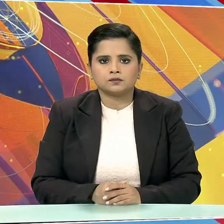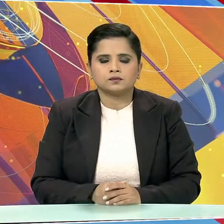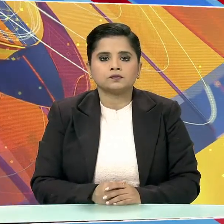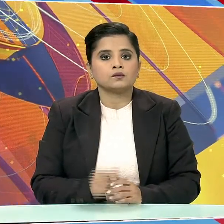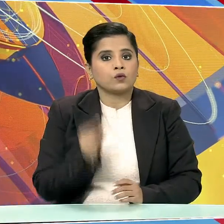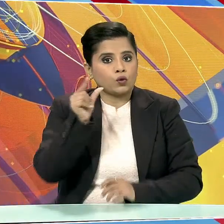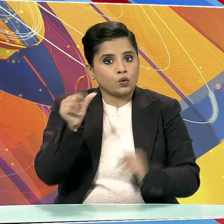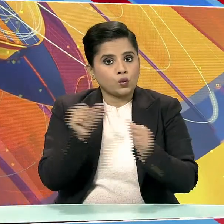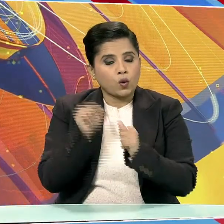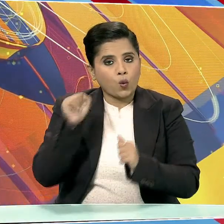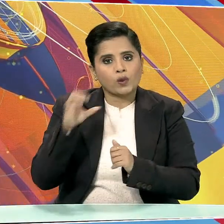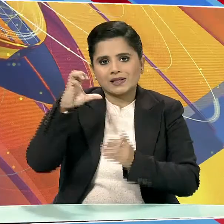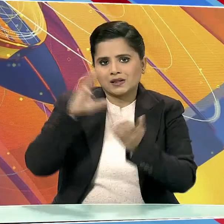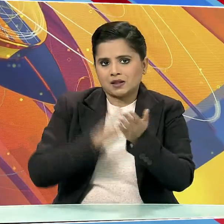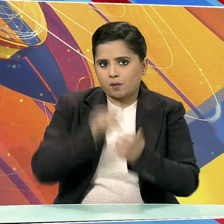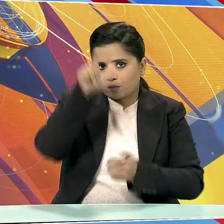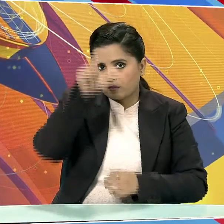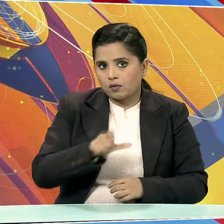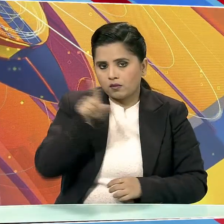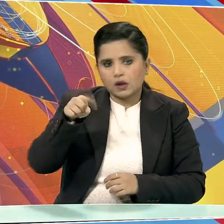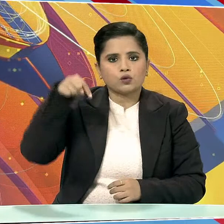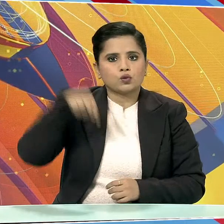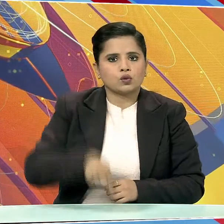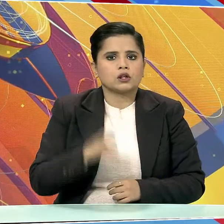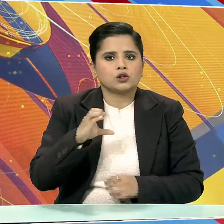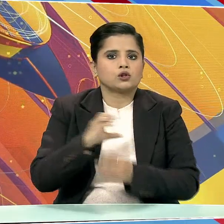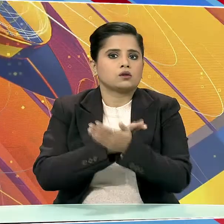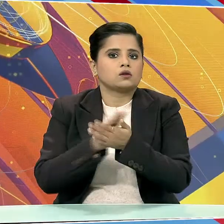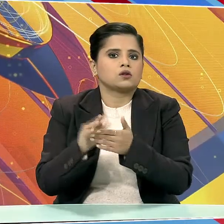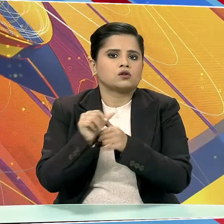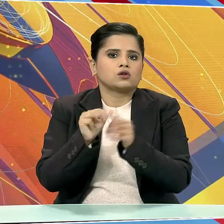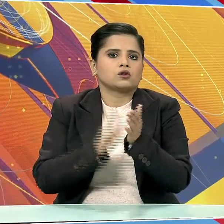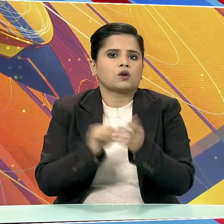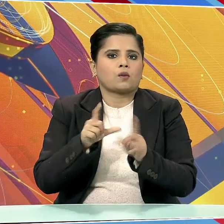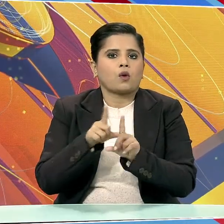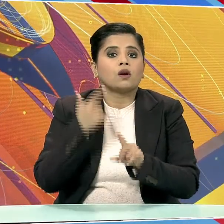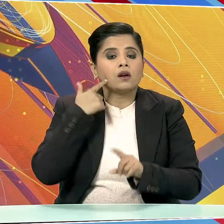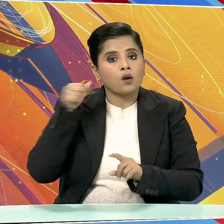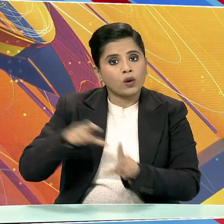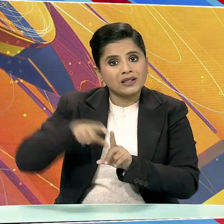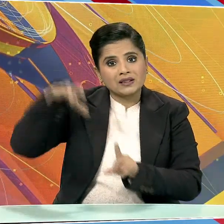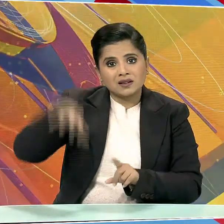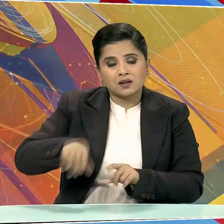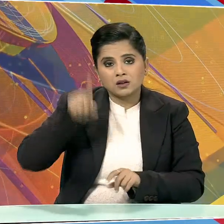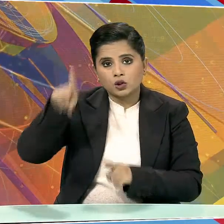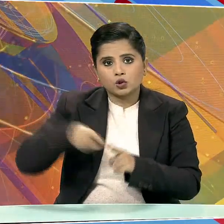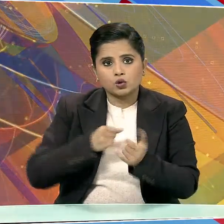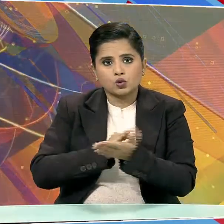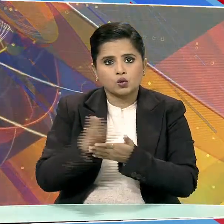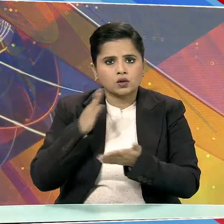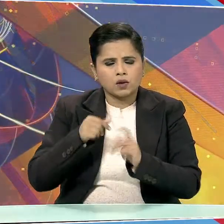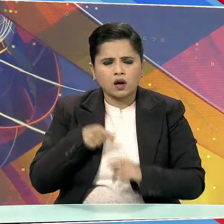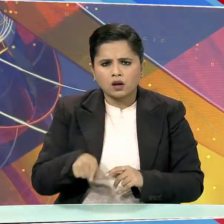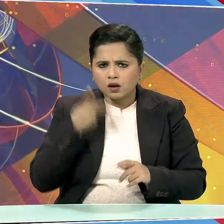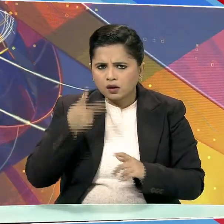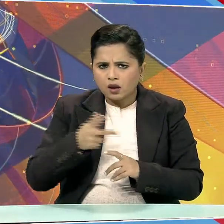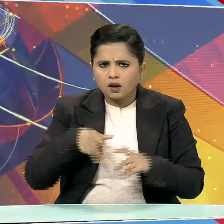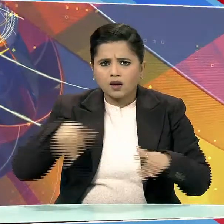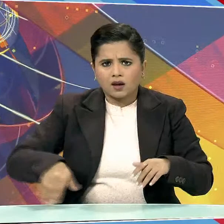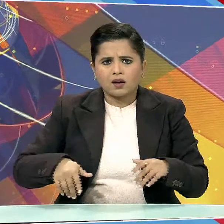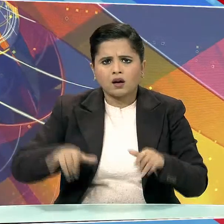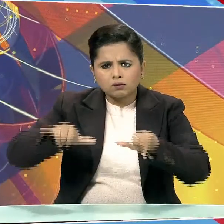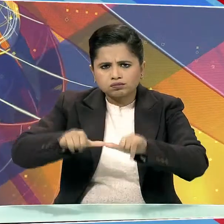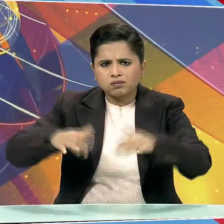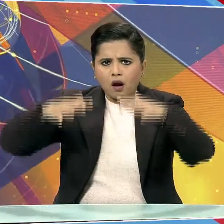उत्राखन के मुख्यमंत्री पुशकर सिंग धामी ने आज चमोली जिले के जोशी मट पहुँचकर जमीन धसने से प्रभावित